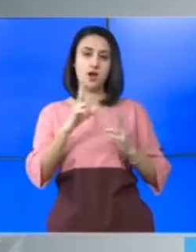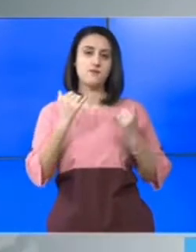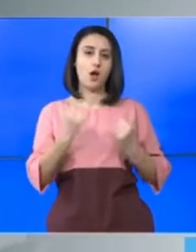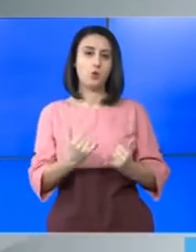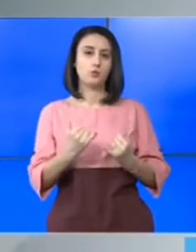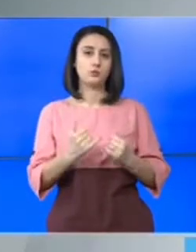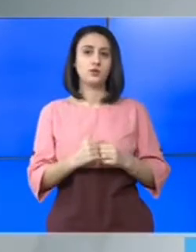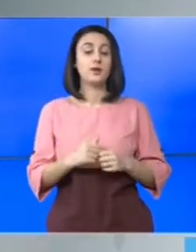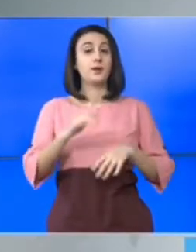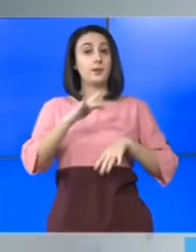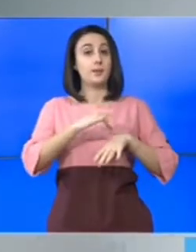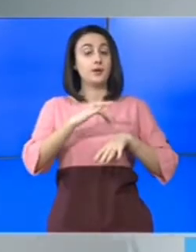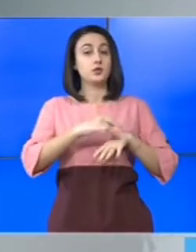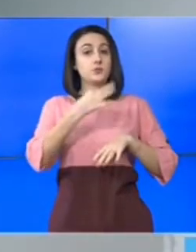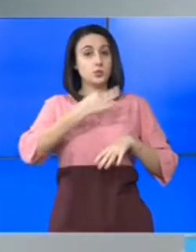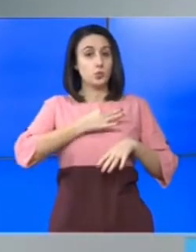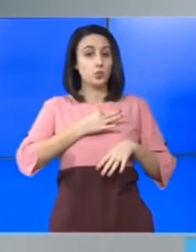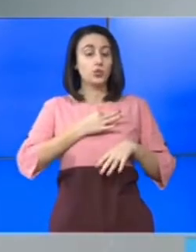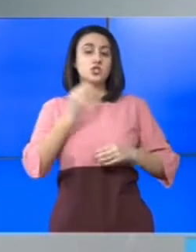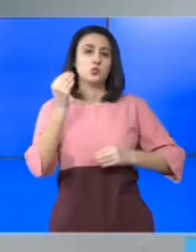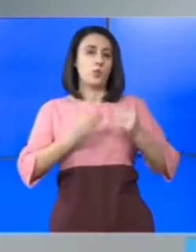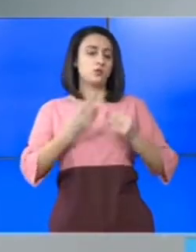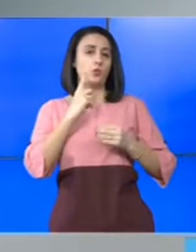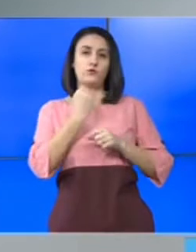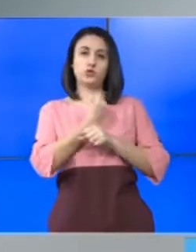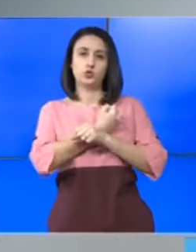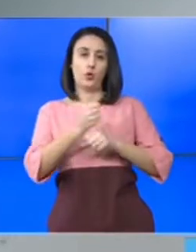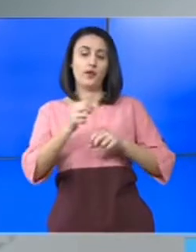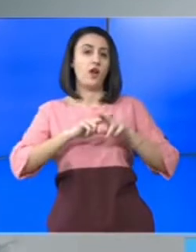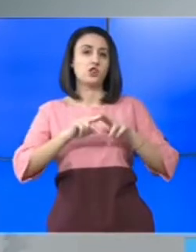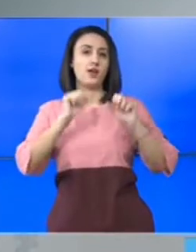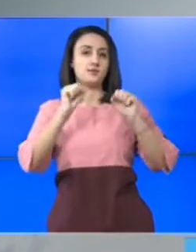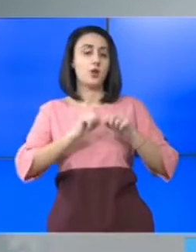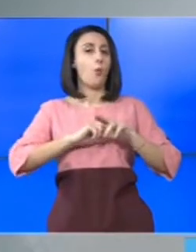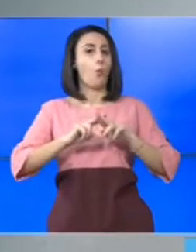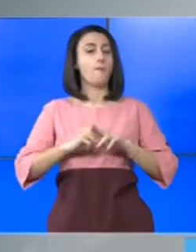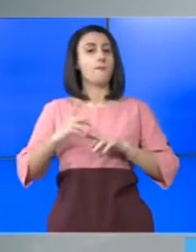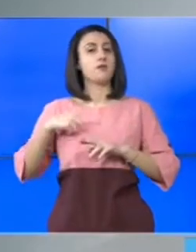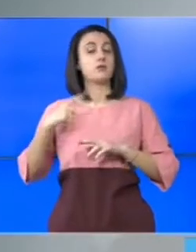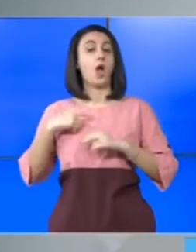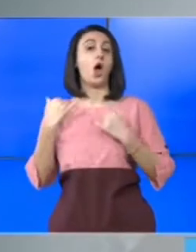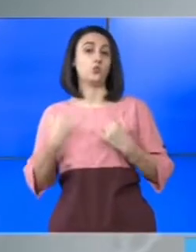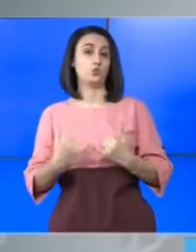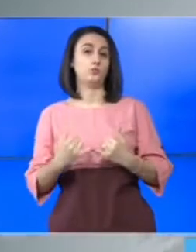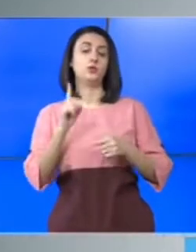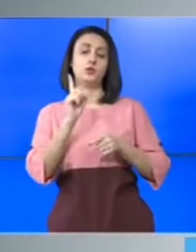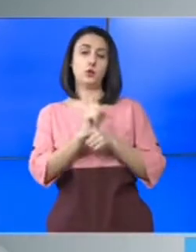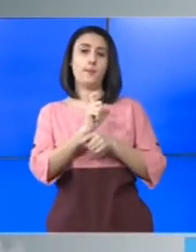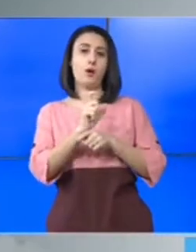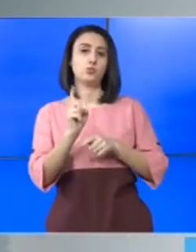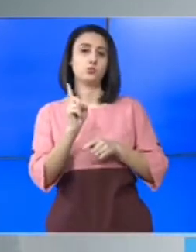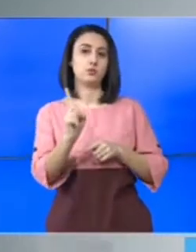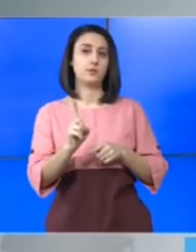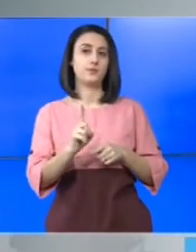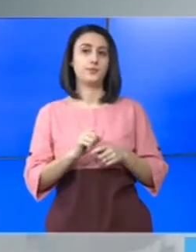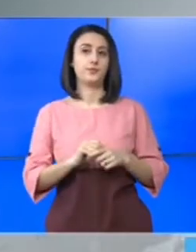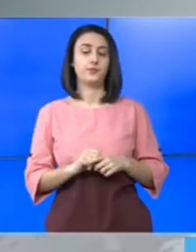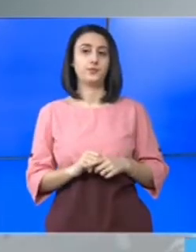moment. Medicii îmi spun că situația n-a fost niciodată așa de serioasă cum este acum, tocmai de-aia am tras